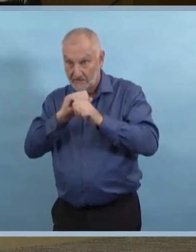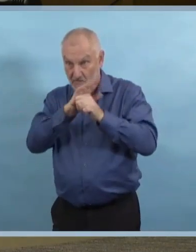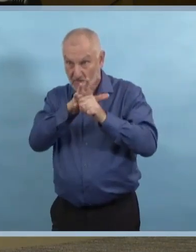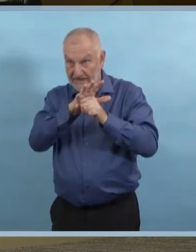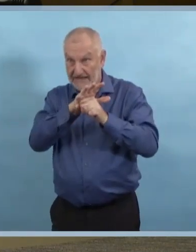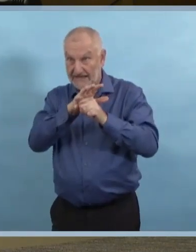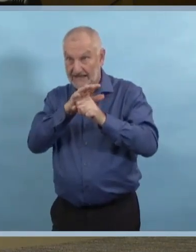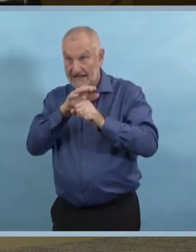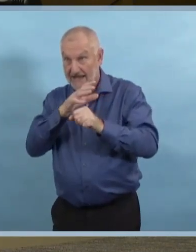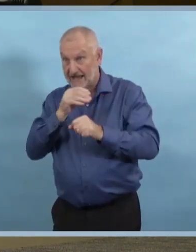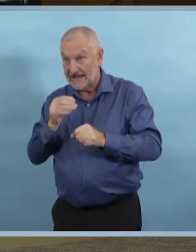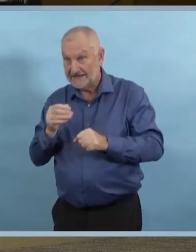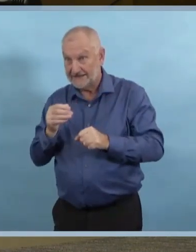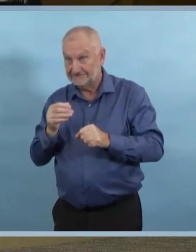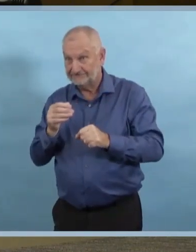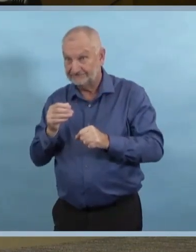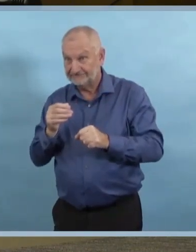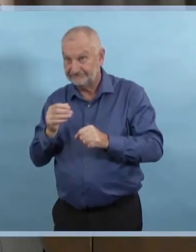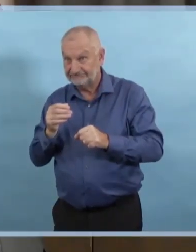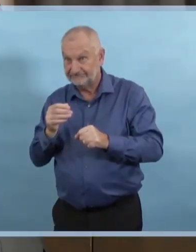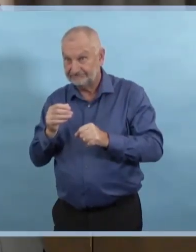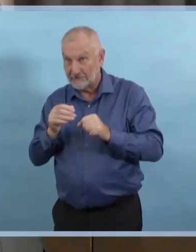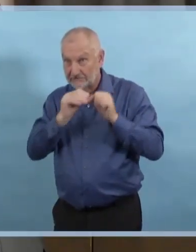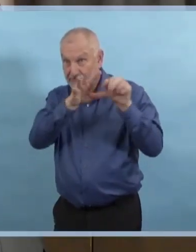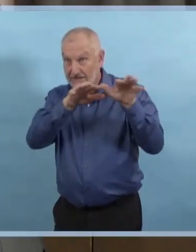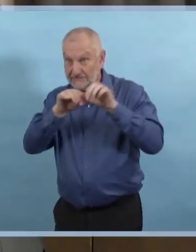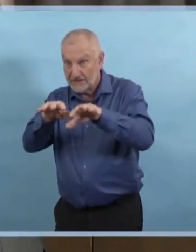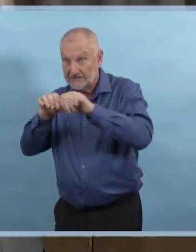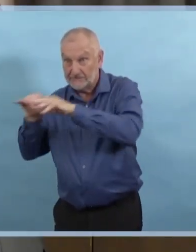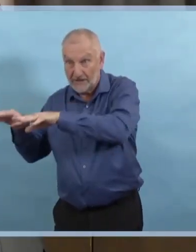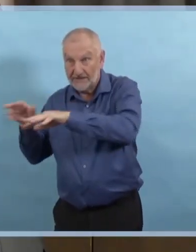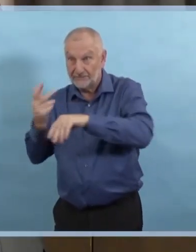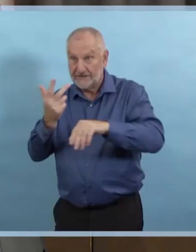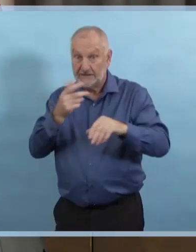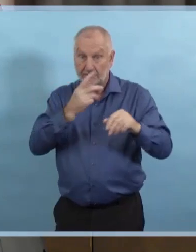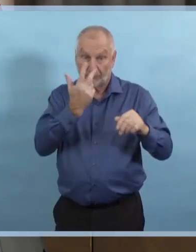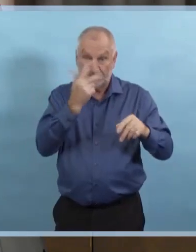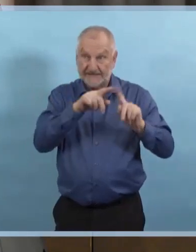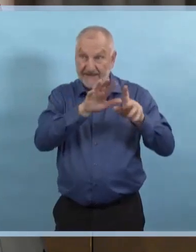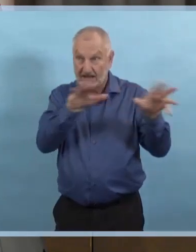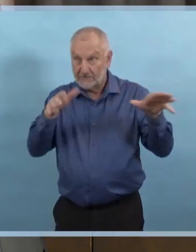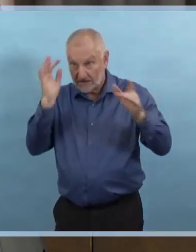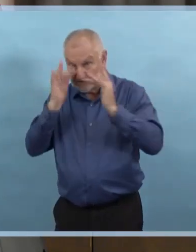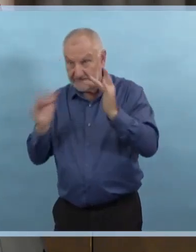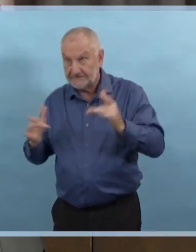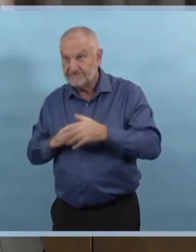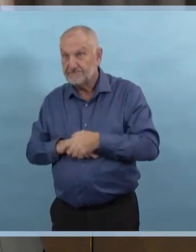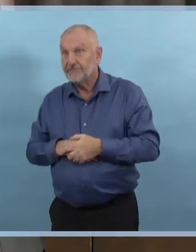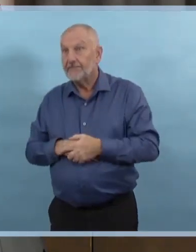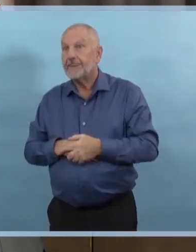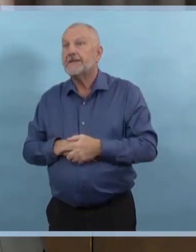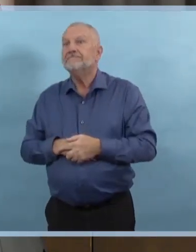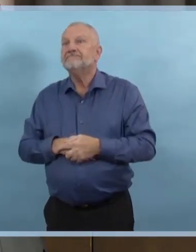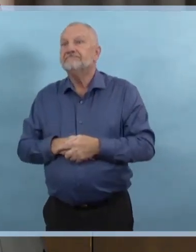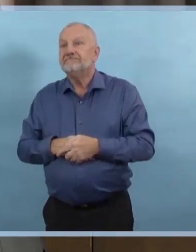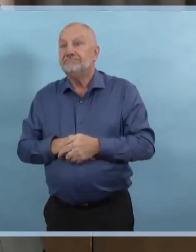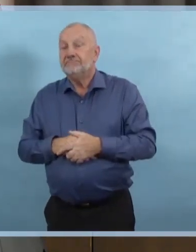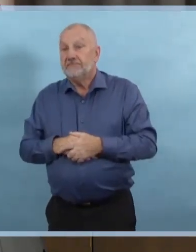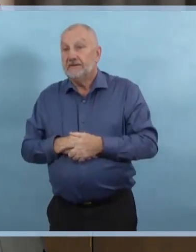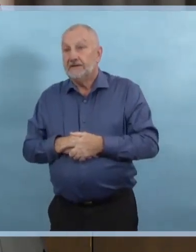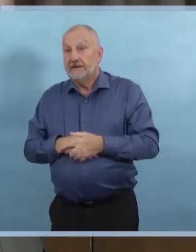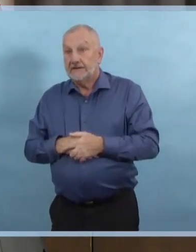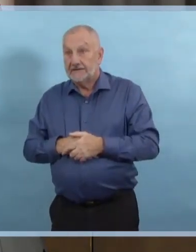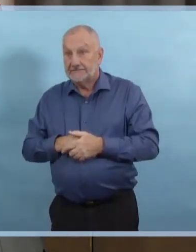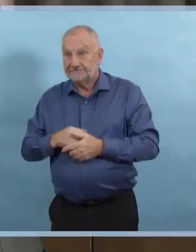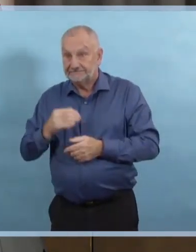Donc, je peux vous dire que c'est certains cas d'acquisition à l'hôpital,